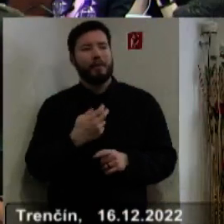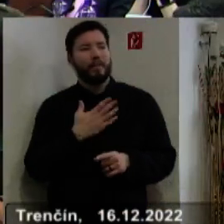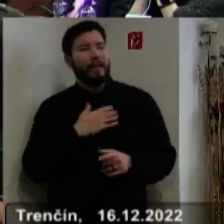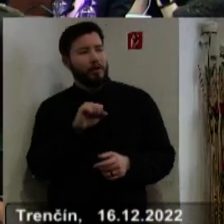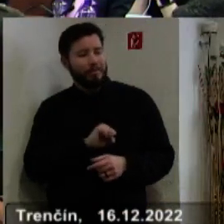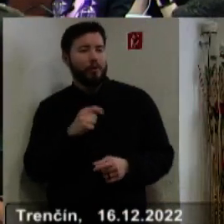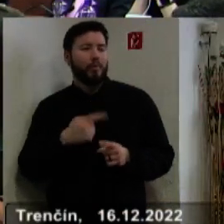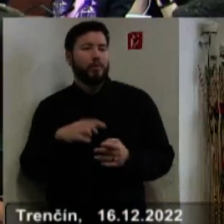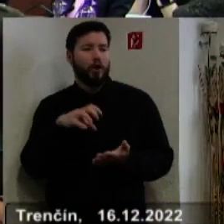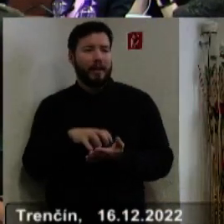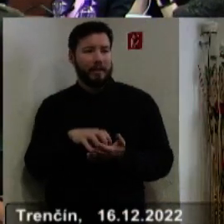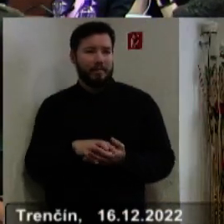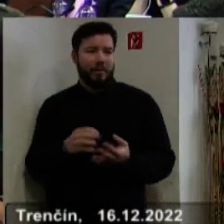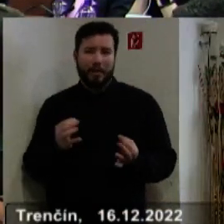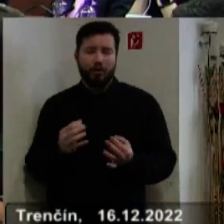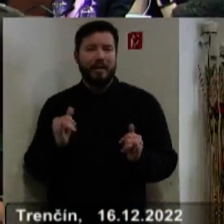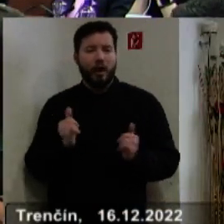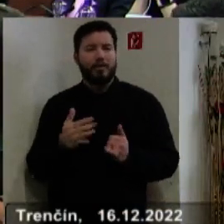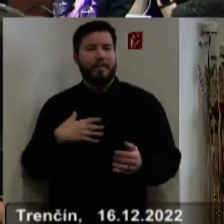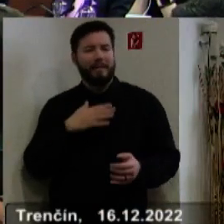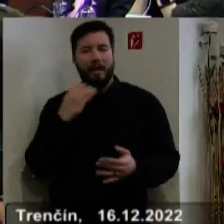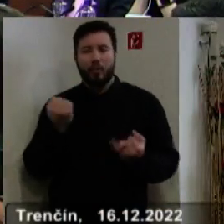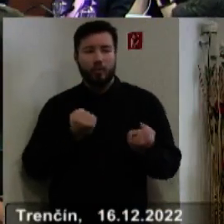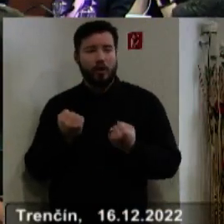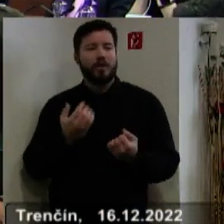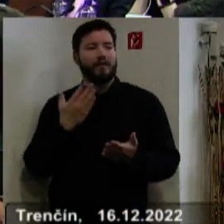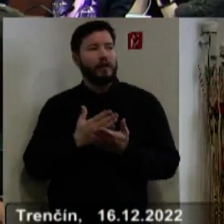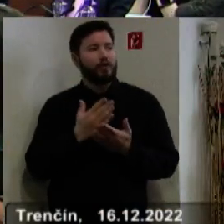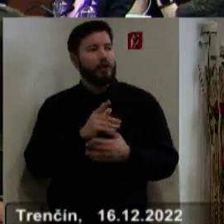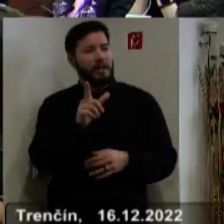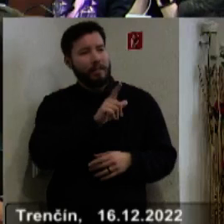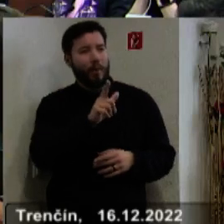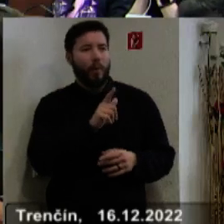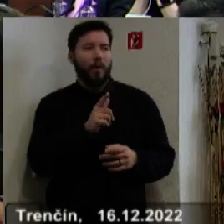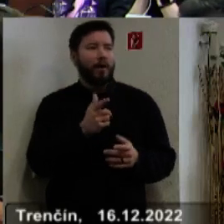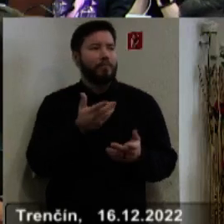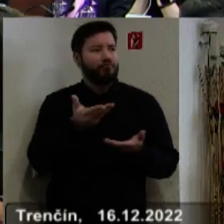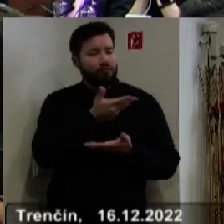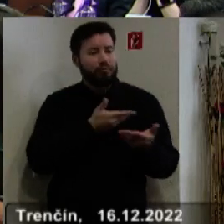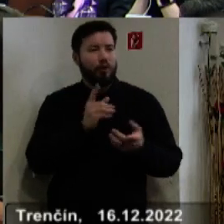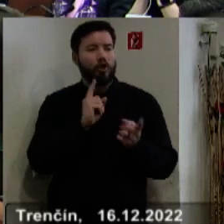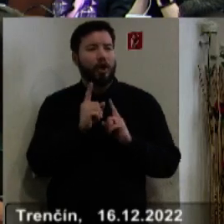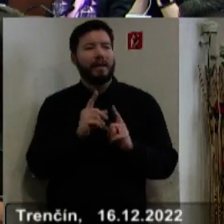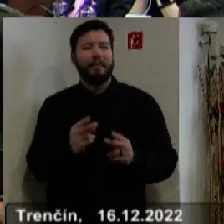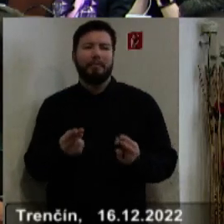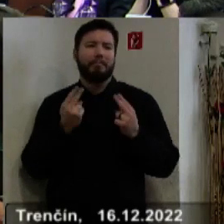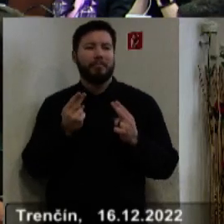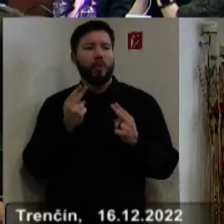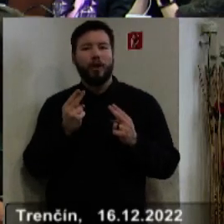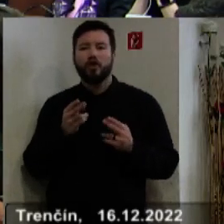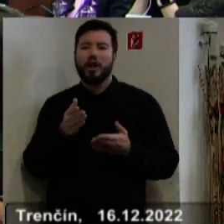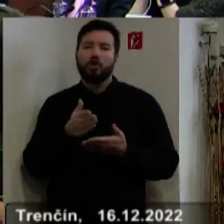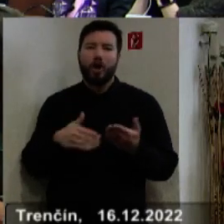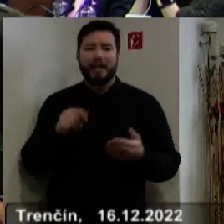celkovo aj okresu, lebo naozaj už roky mám skúsenosť, že vždycky si k tomu sadneme a dohodneme sa na tých najprioritnejších,